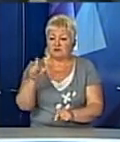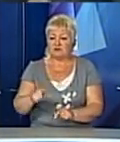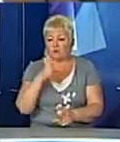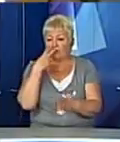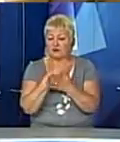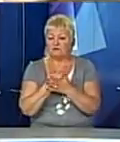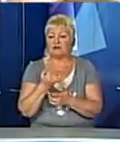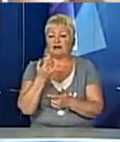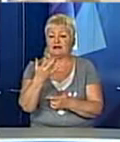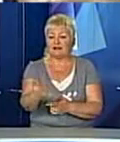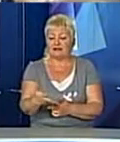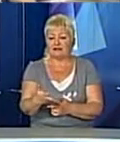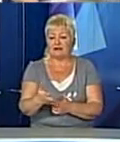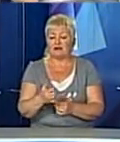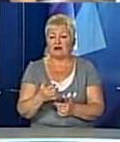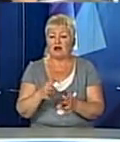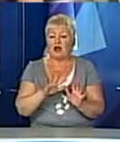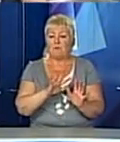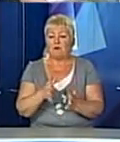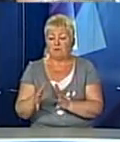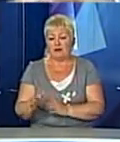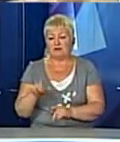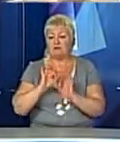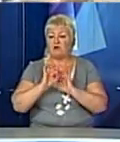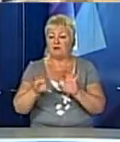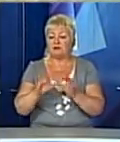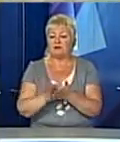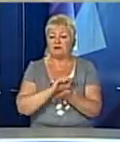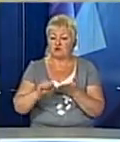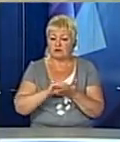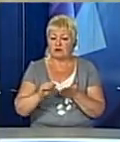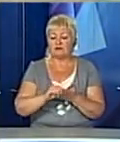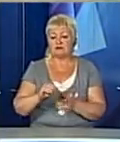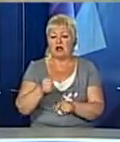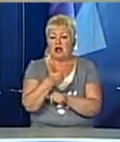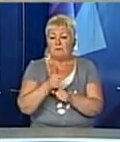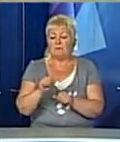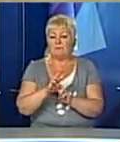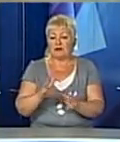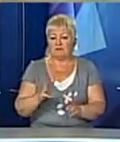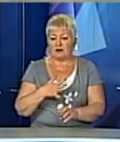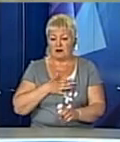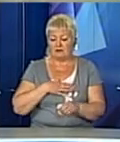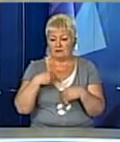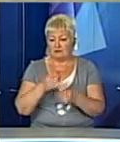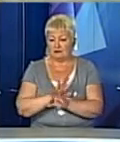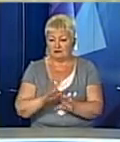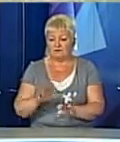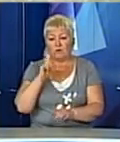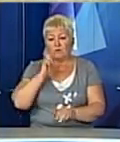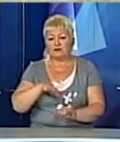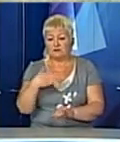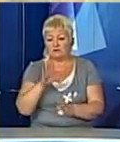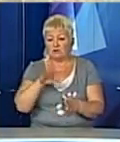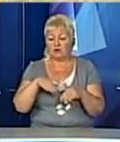кілька тактичних моментів. Коментарів журналістам прем'єр Канади не давав. Українську ж сторону на полігоні представили